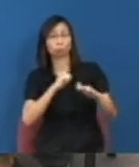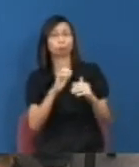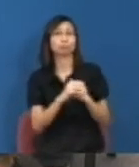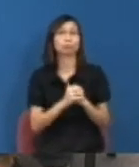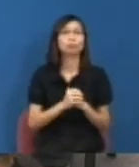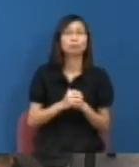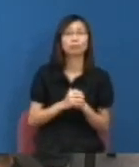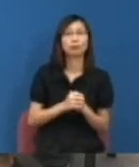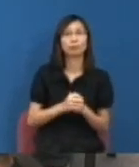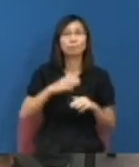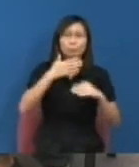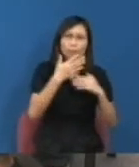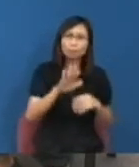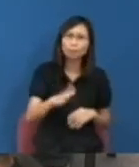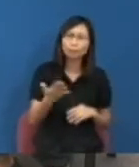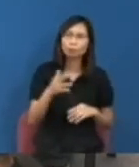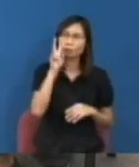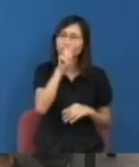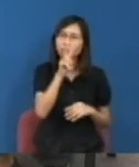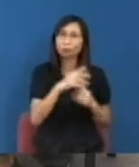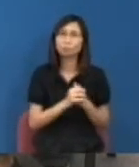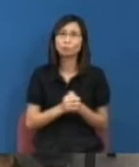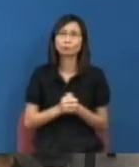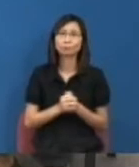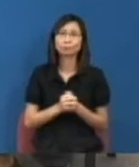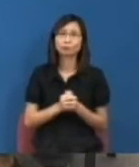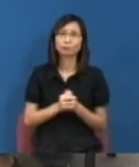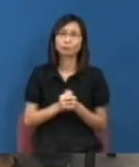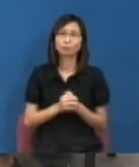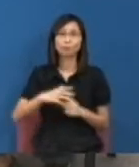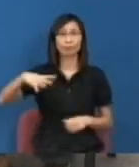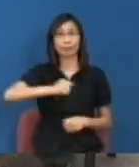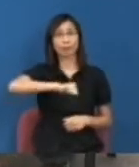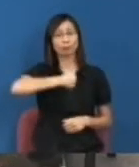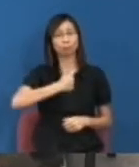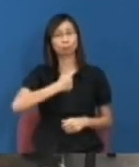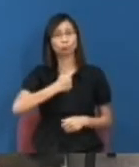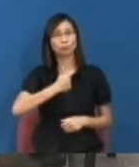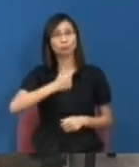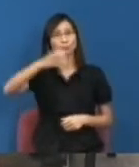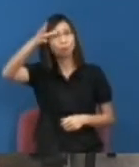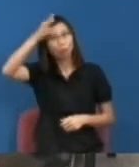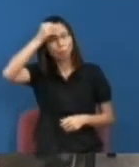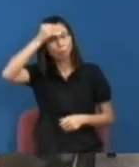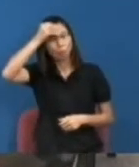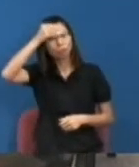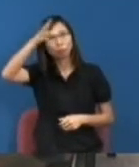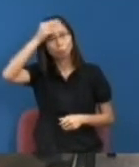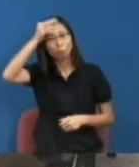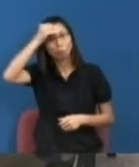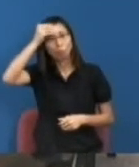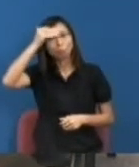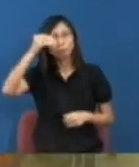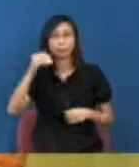你會另一件事都會見到就是說其實校長都是一個學者我們都會覺得其實